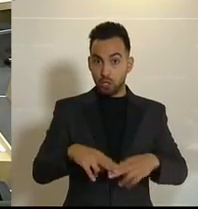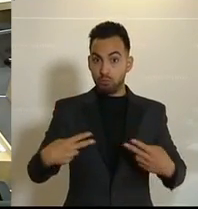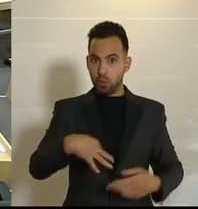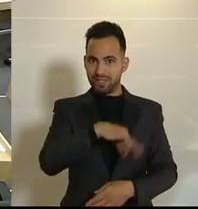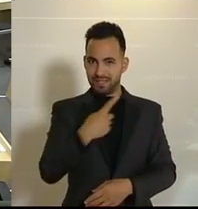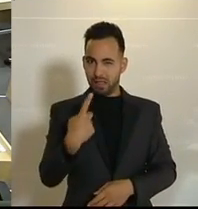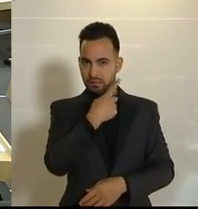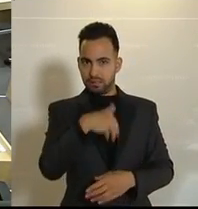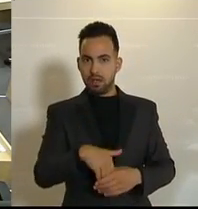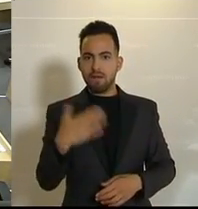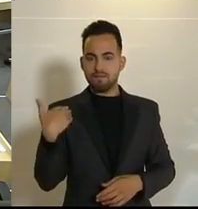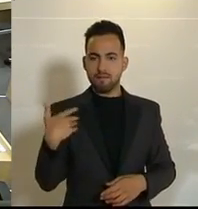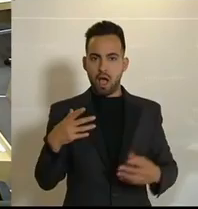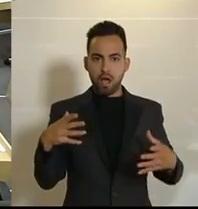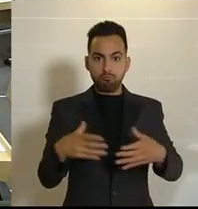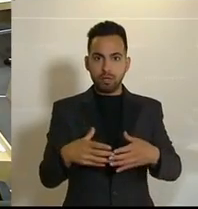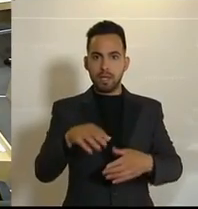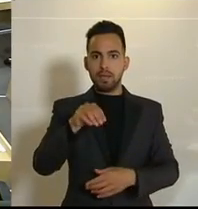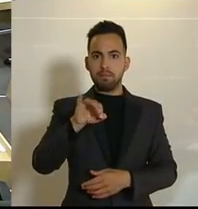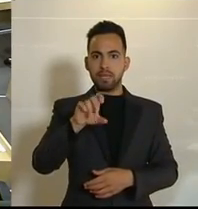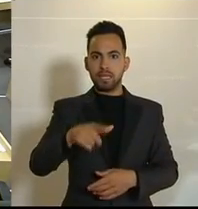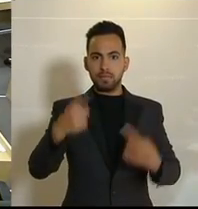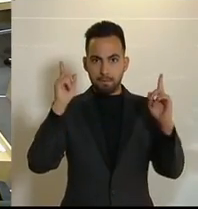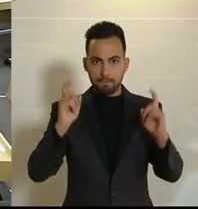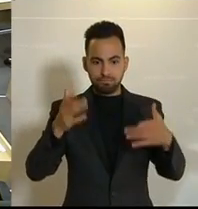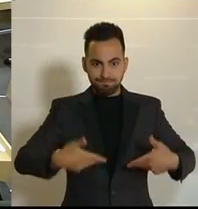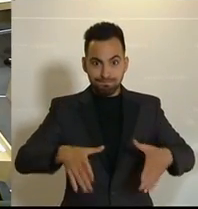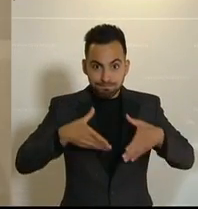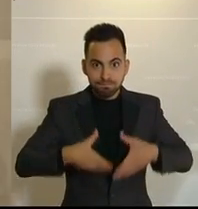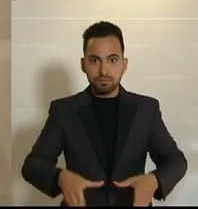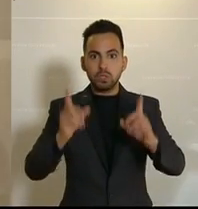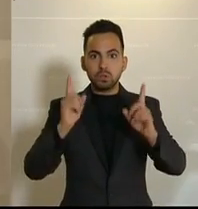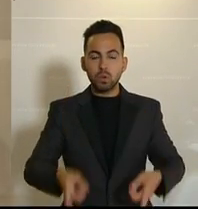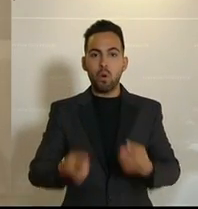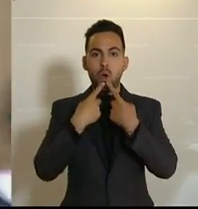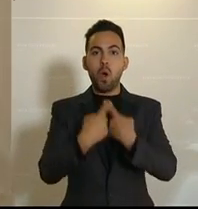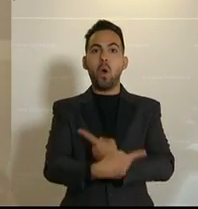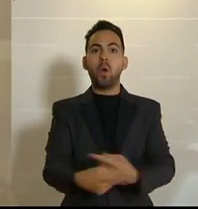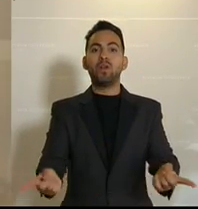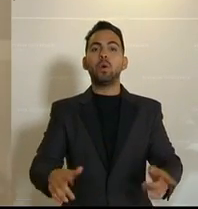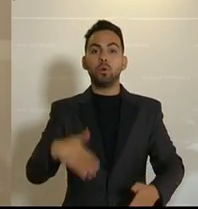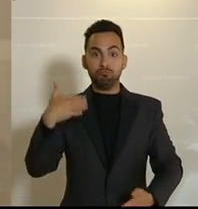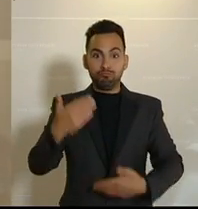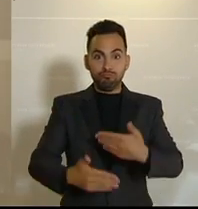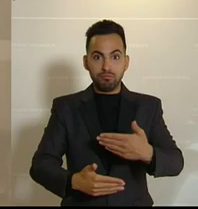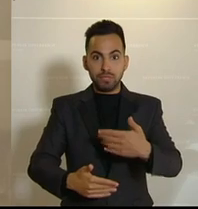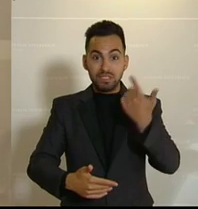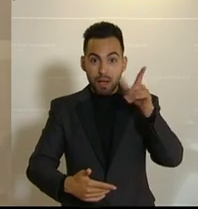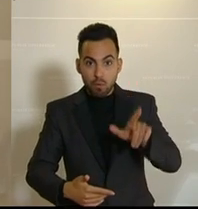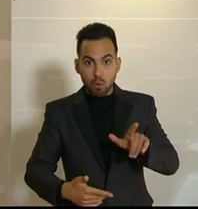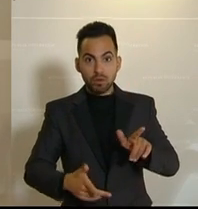größte Mobilisierung der Miliz in der Zweiten Republik angekündigt. Daraus wurde nichts. Es hat zwei Monate